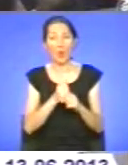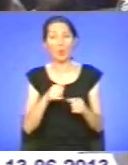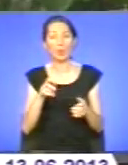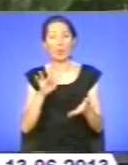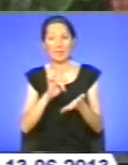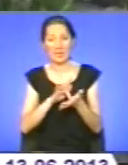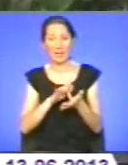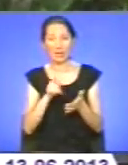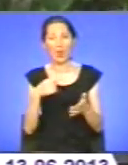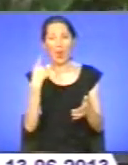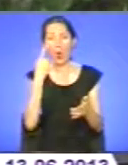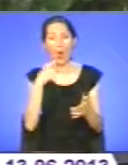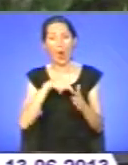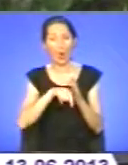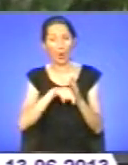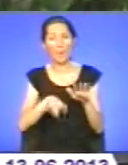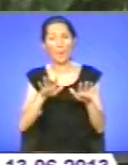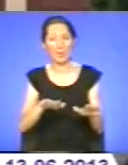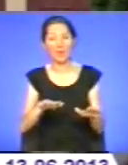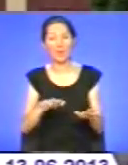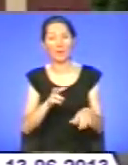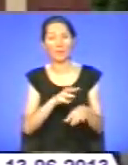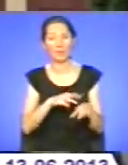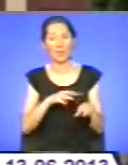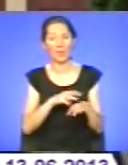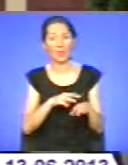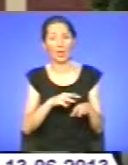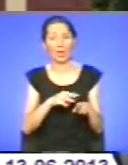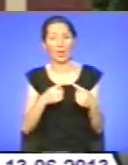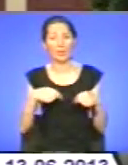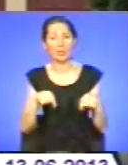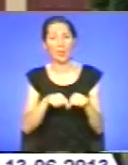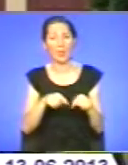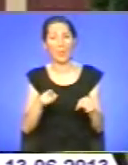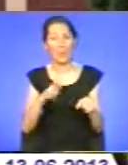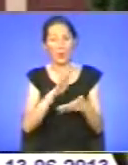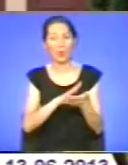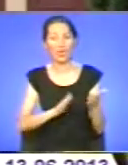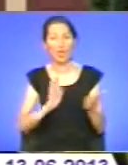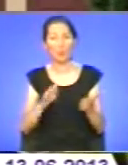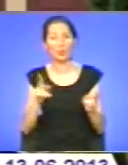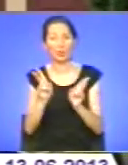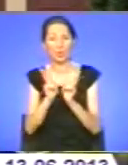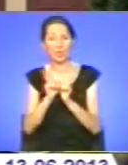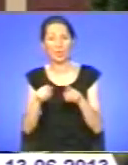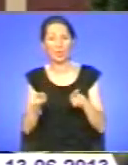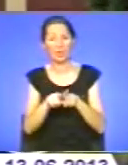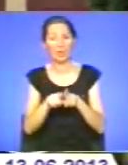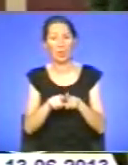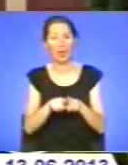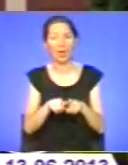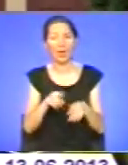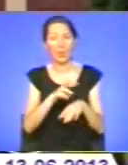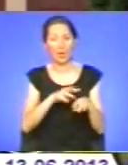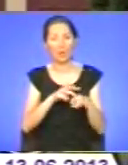правоохоронній системі. Ми, студенти другого курсу юридичного відділення, подальшим будемо стикатися з такими, з міліцією, з правоохоронними органами.